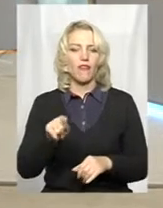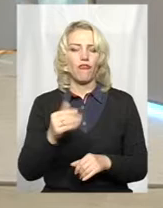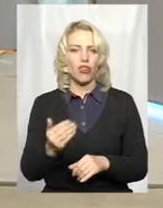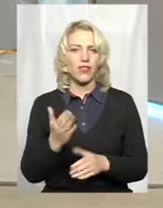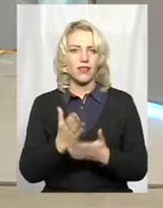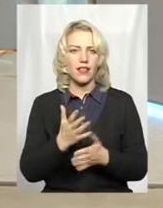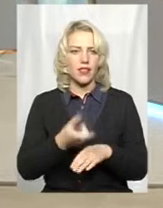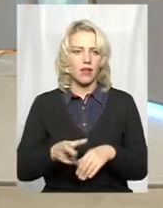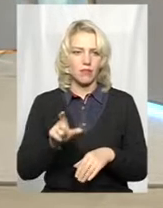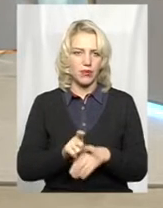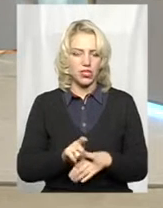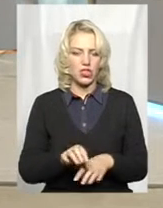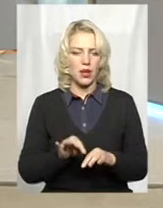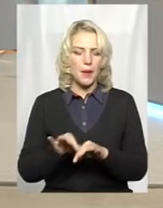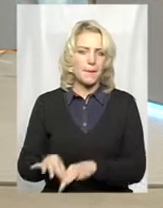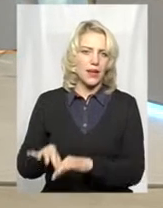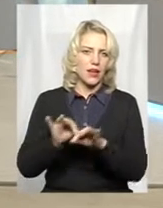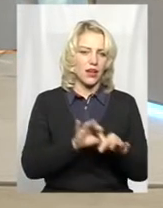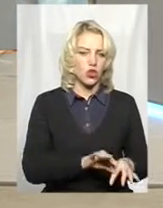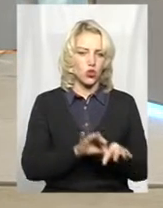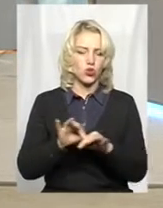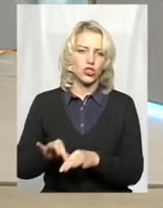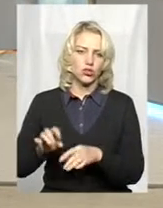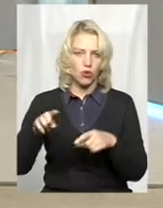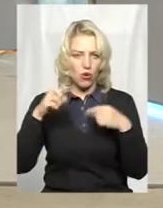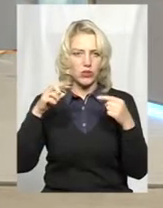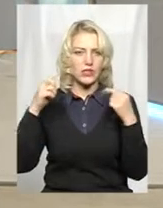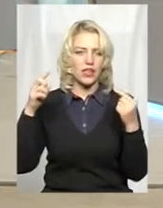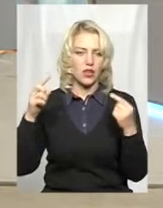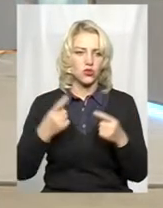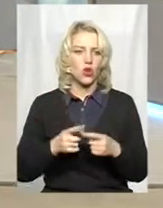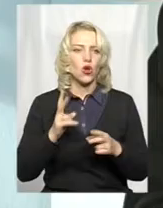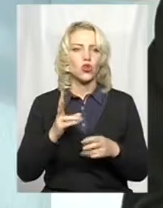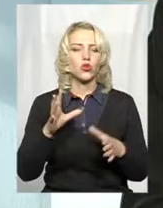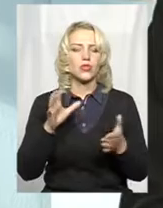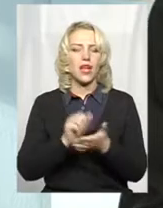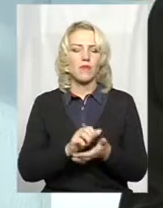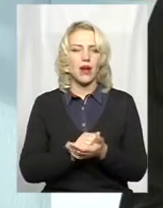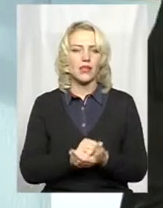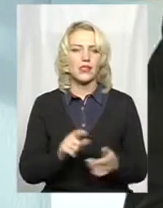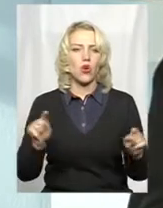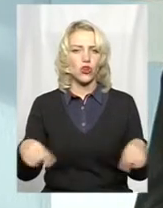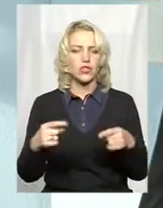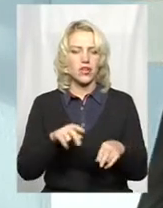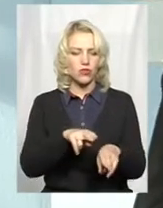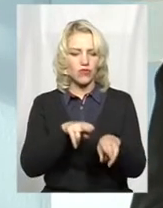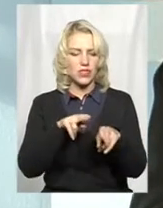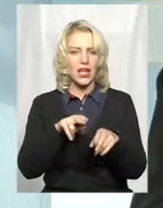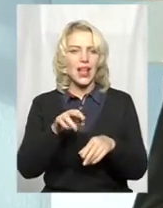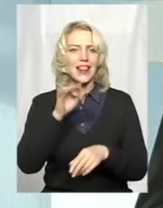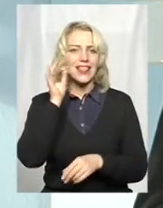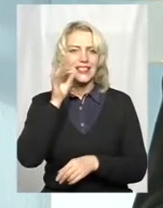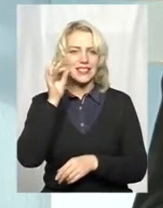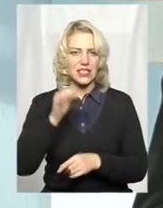переносчиками сказу. Хто займається організацією ось цього відстрілу? На сьогоднішній день організації